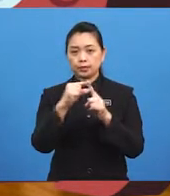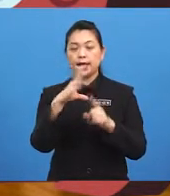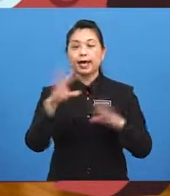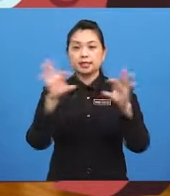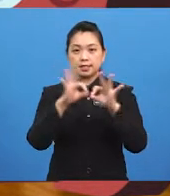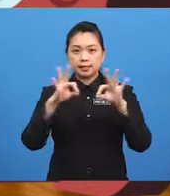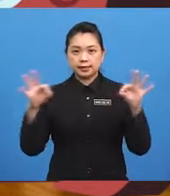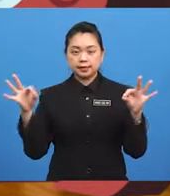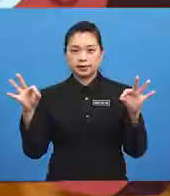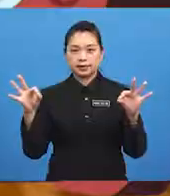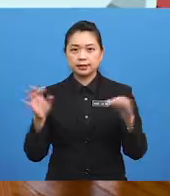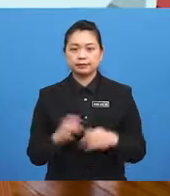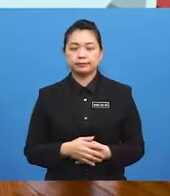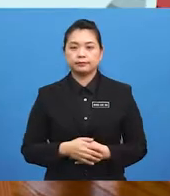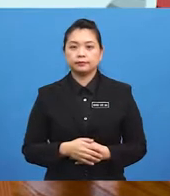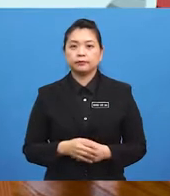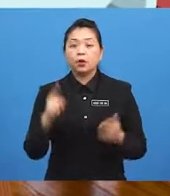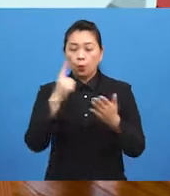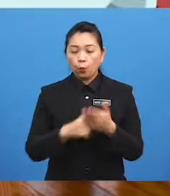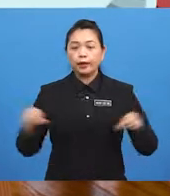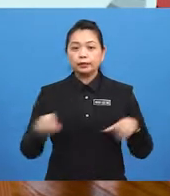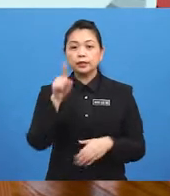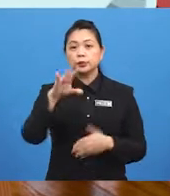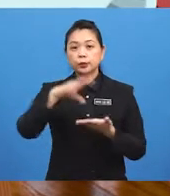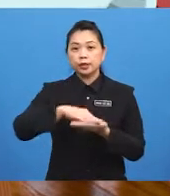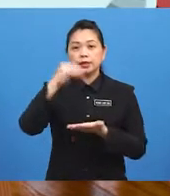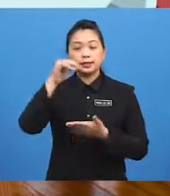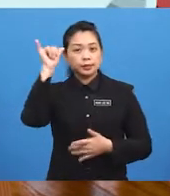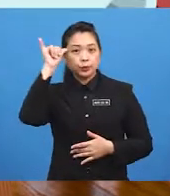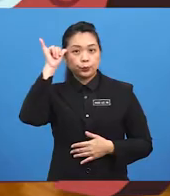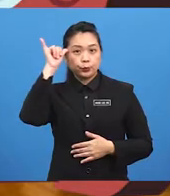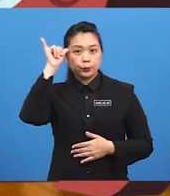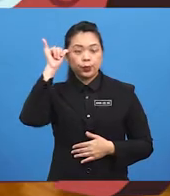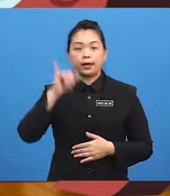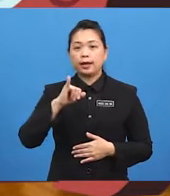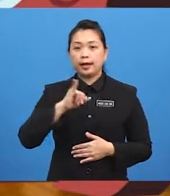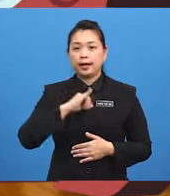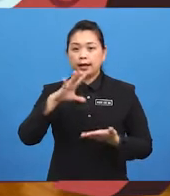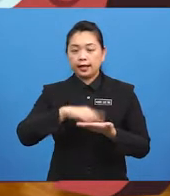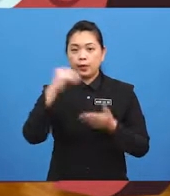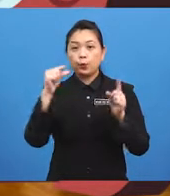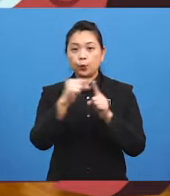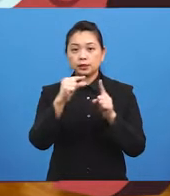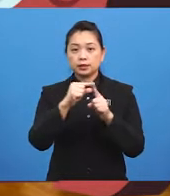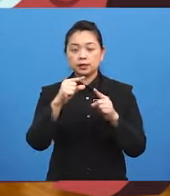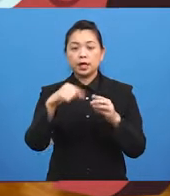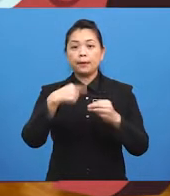sentences What did you learn, Yolo? I learn words about parts